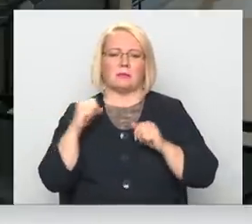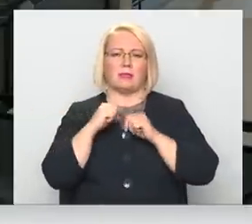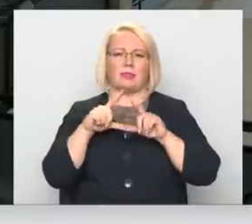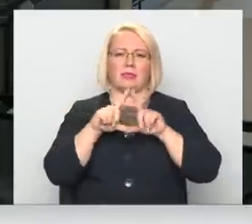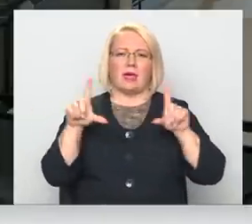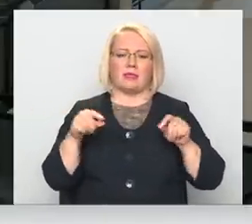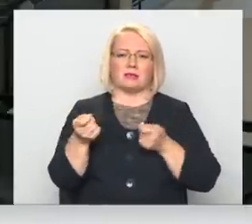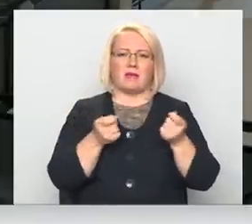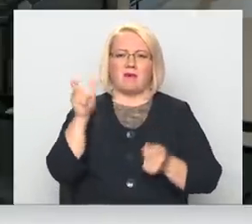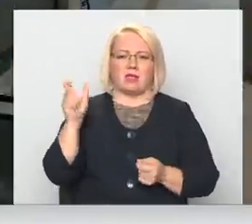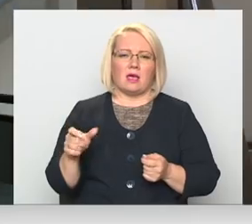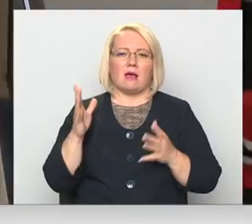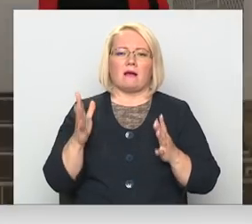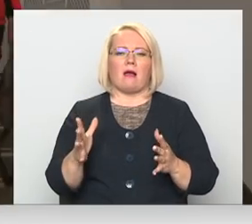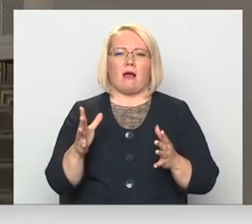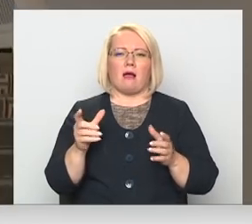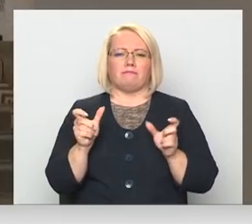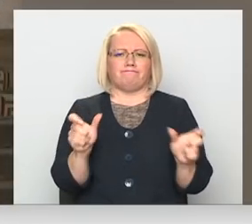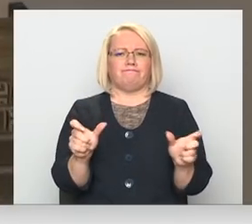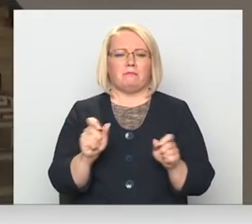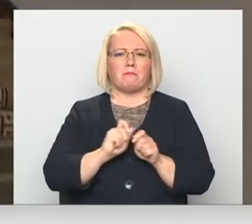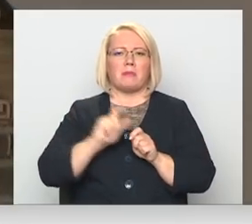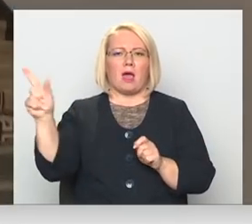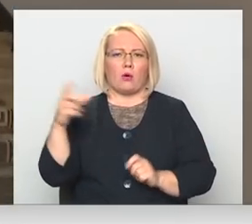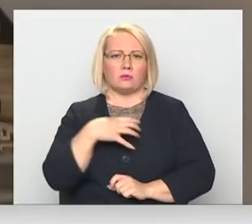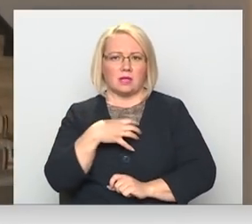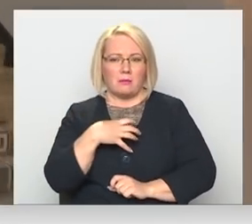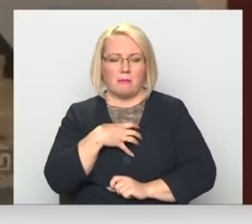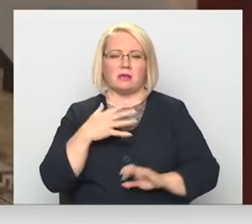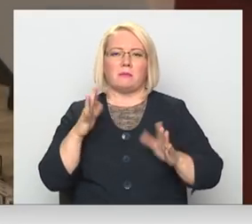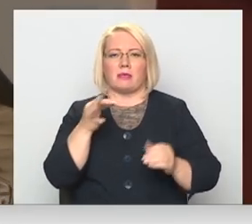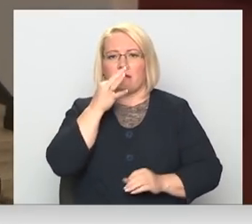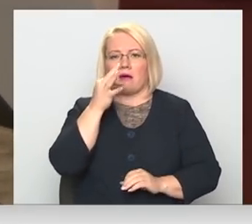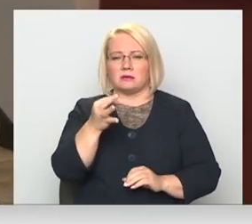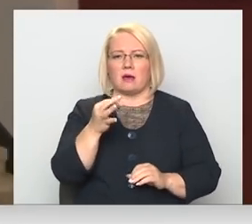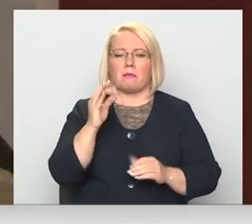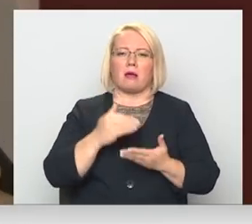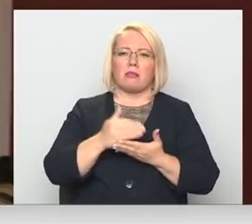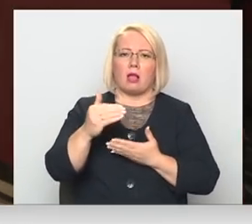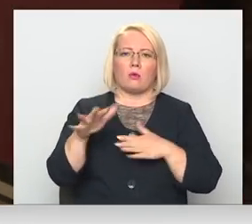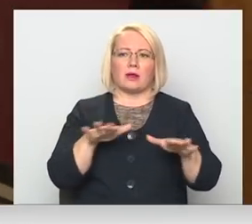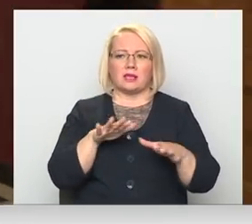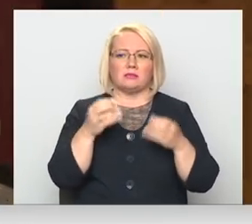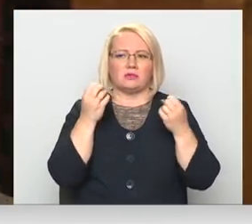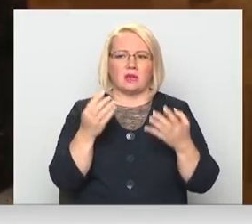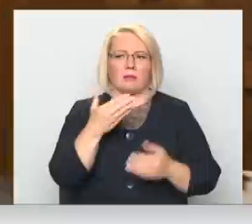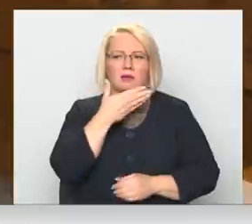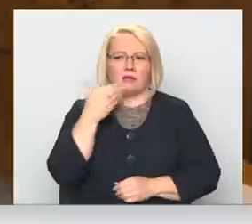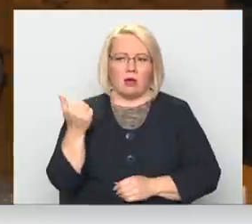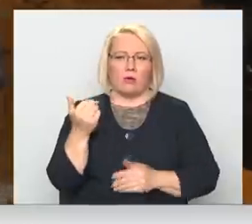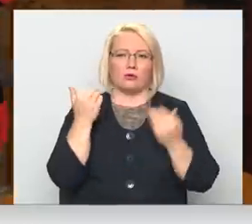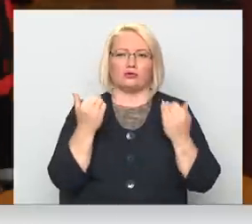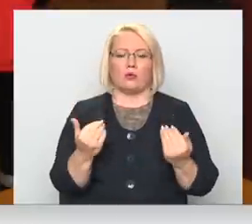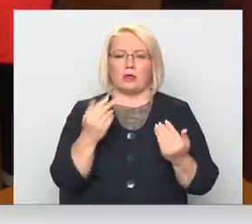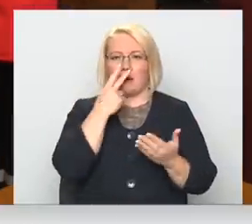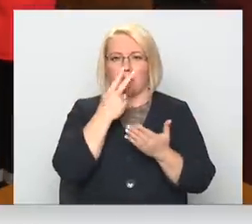savaldīt šo straujo Covid-19 pieaugumu. Taču jāatzīst, ka par tālāko rīcību īsta skaidrības nav, it kā šodien vēl paredzētu.